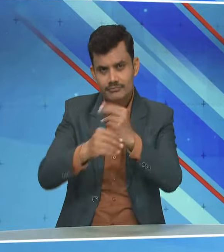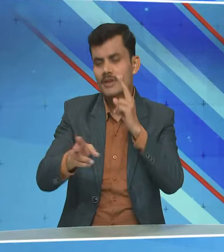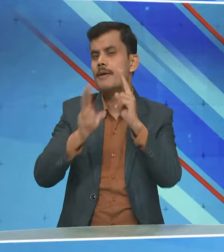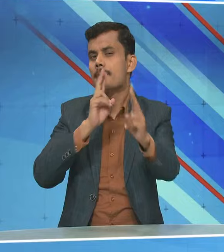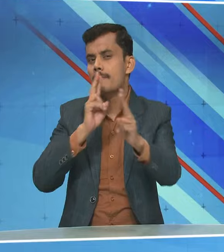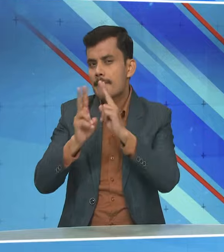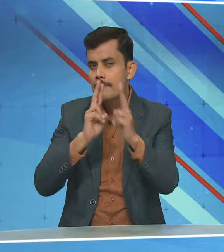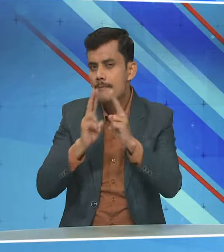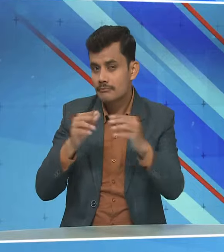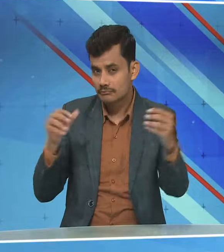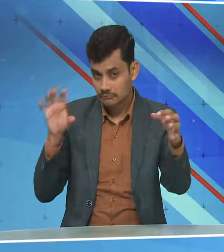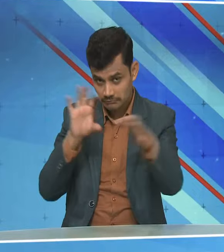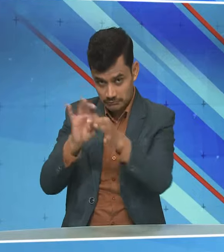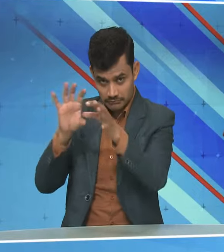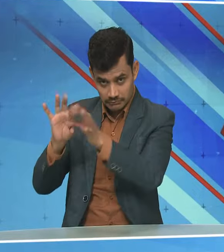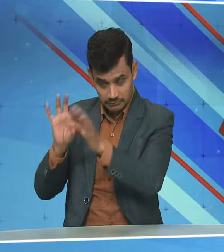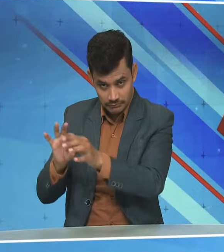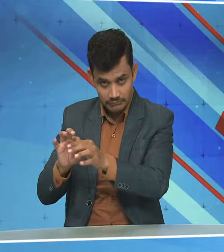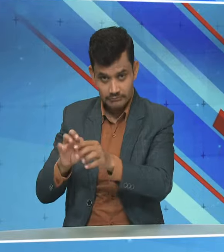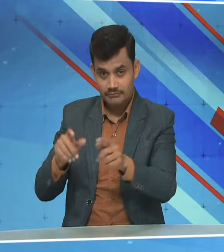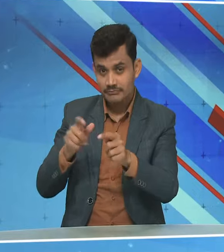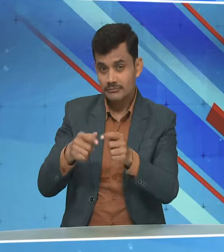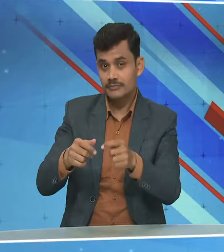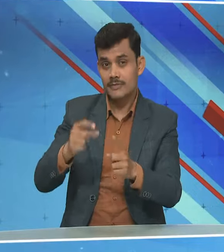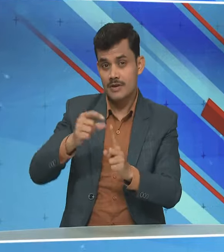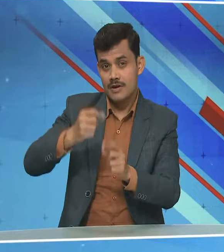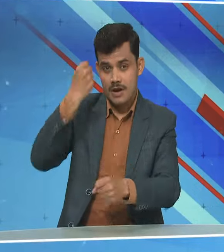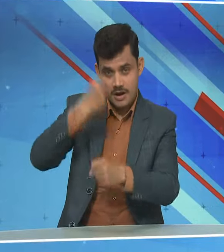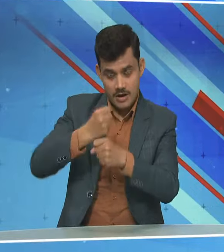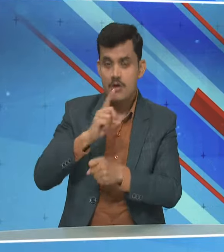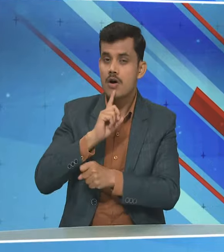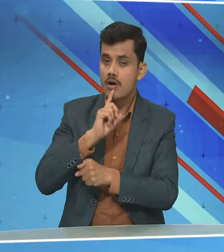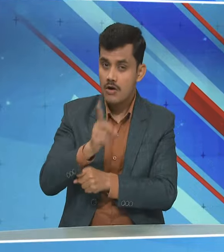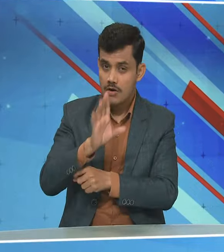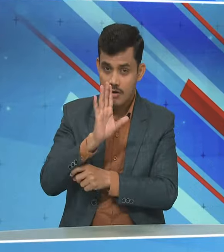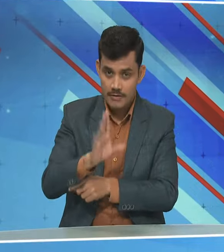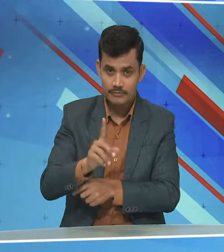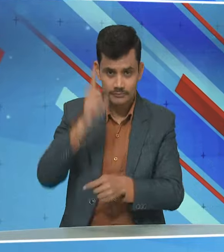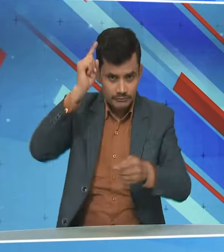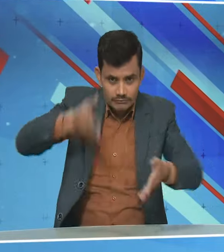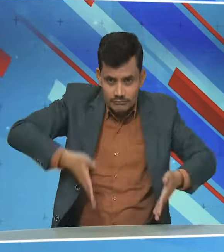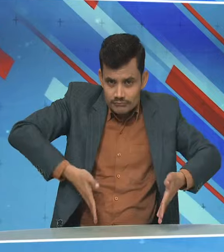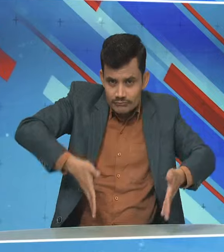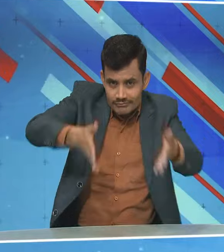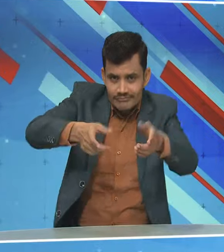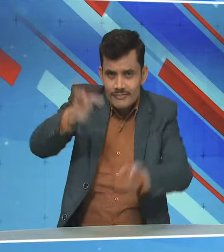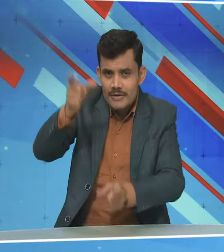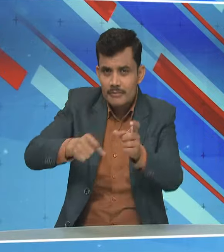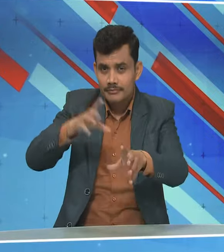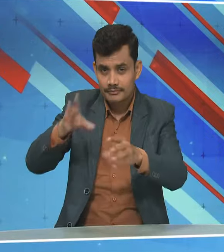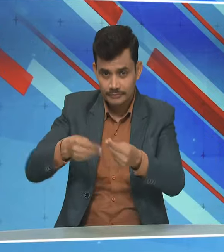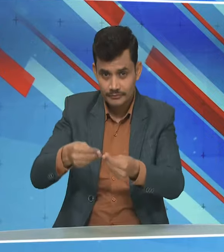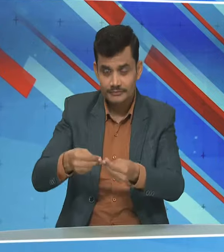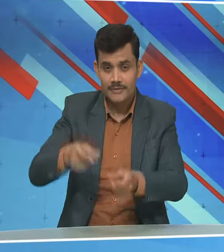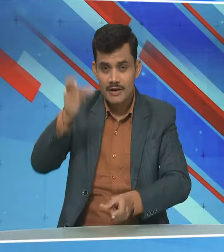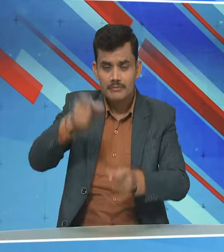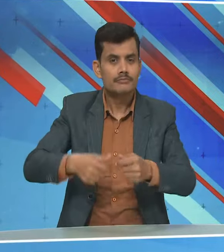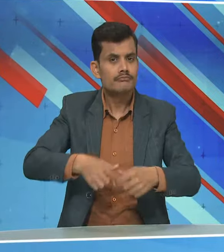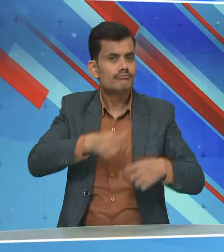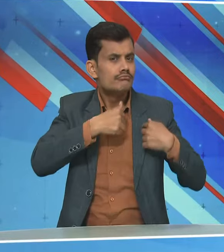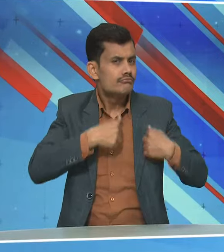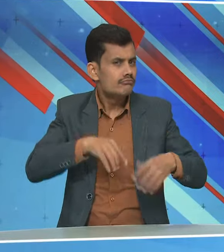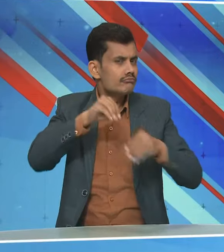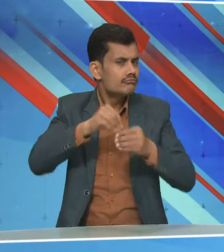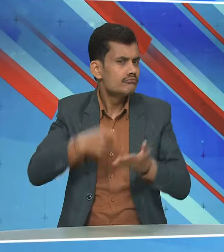समबाद बनाये रखने के लिए भी प्रसाशन को निर्देश दिया गया है ये रोडशो जनता के लिए है ऐसे में जनभावनाओं का